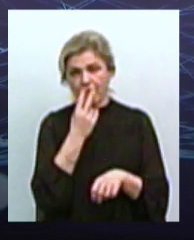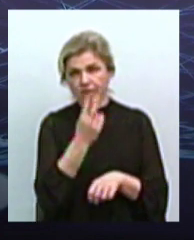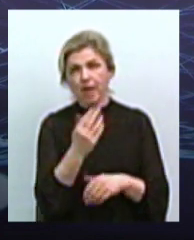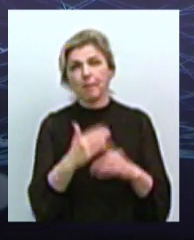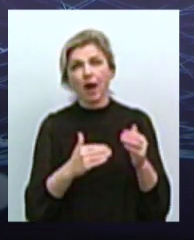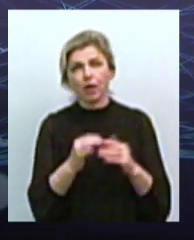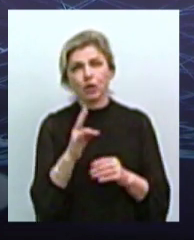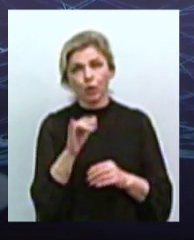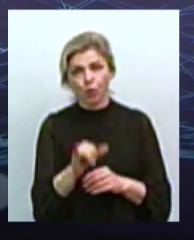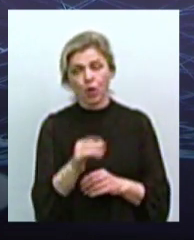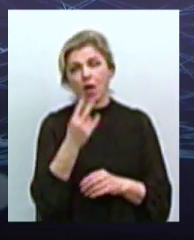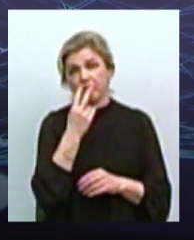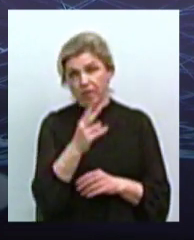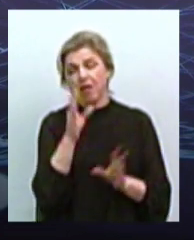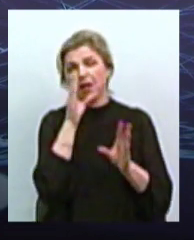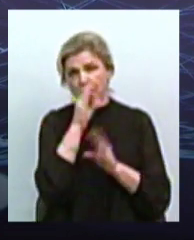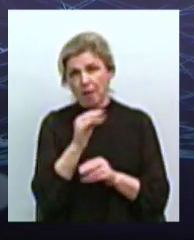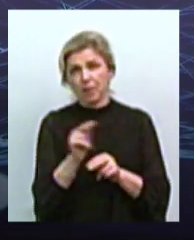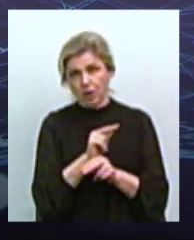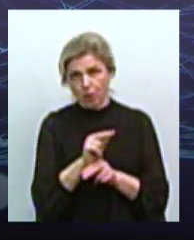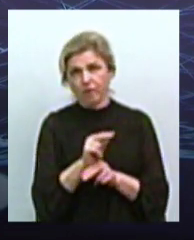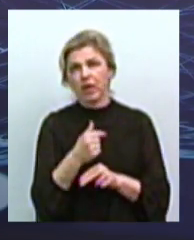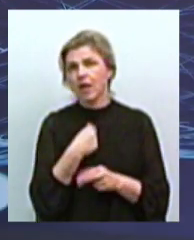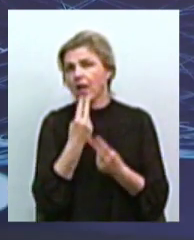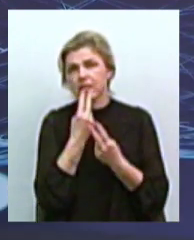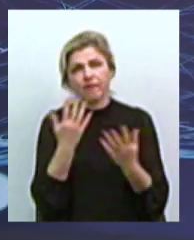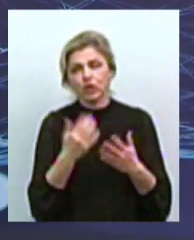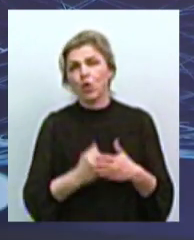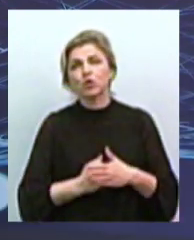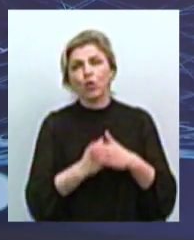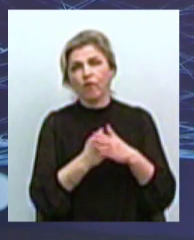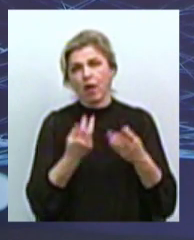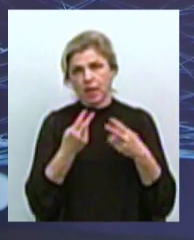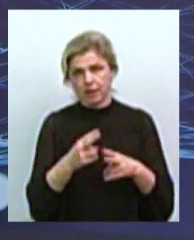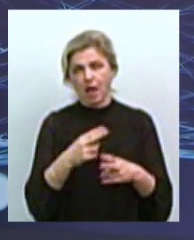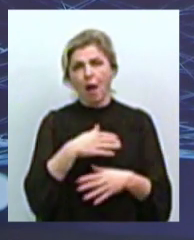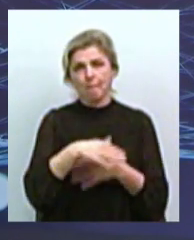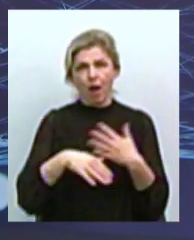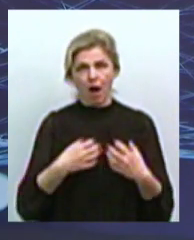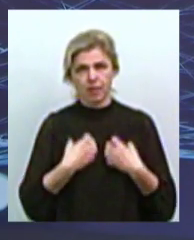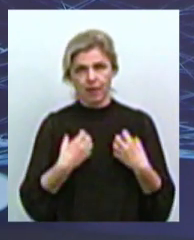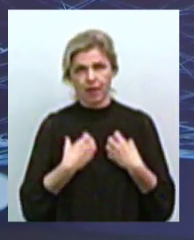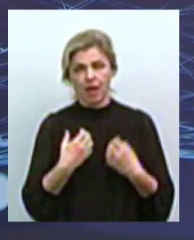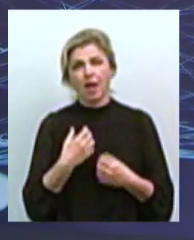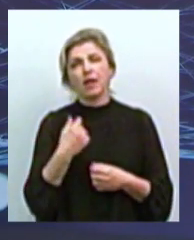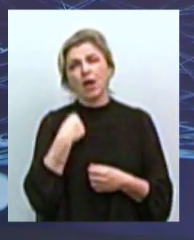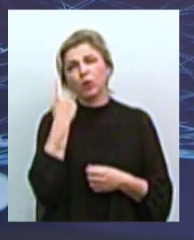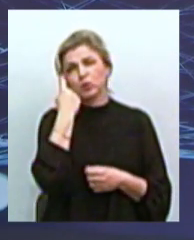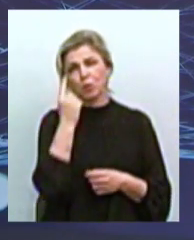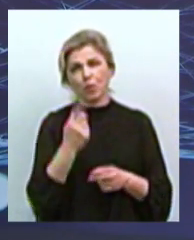розуміючи, що це все виліковане, не бачу в цьому підстав для нагнітання паніки. Я розумію, задля чого це робиться, задля того, щоб просто